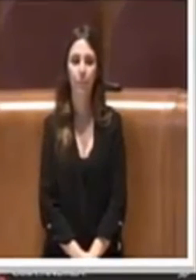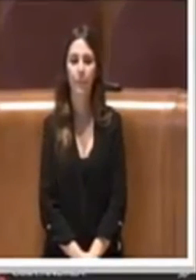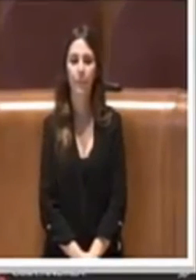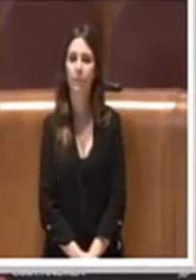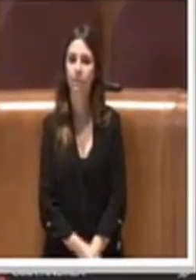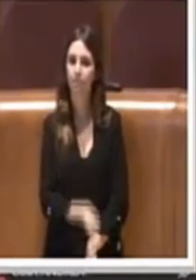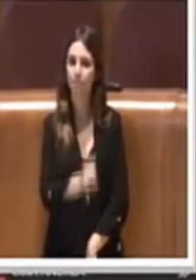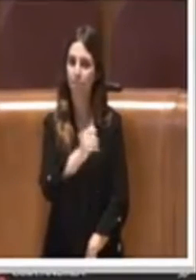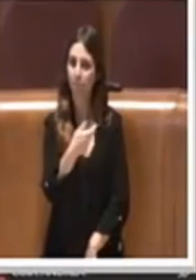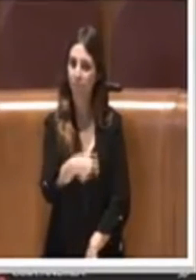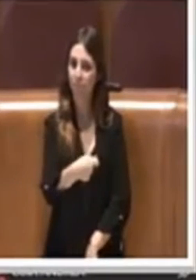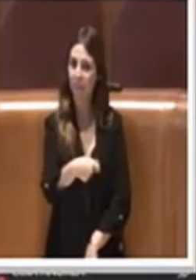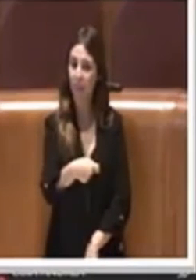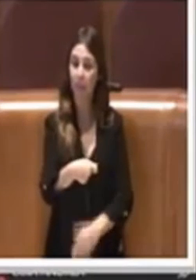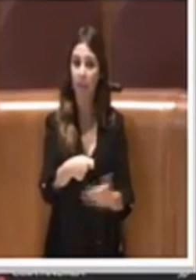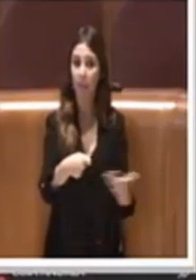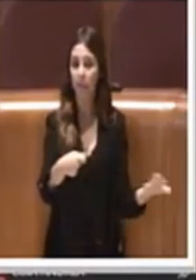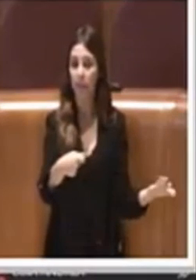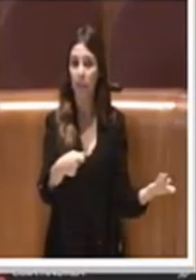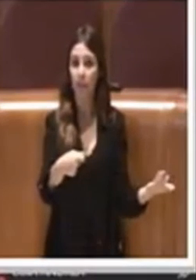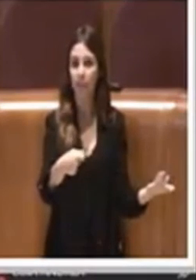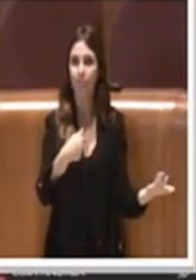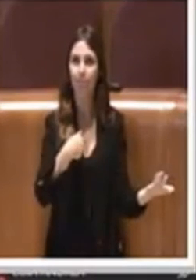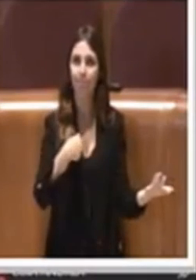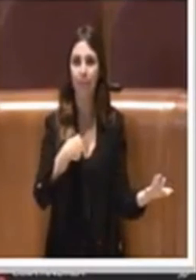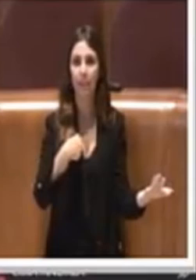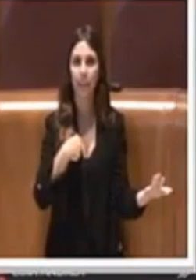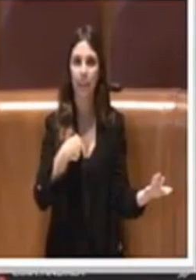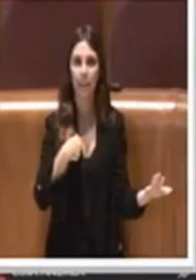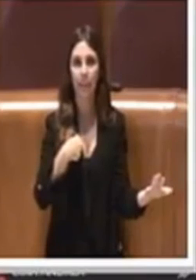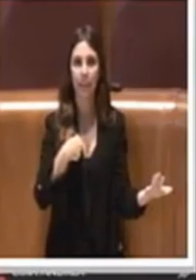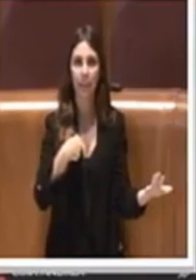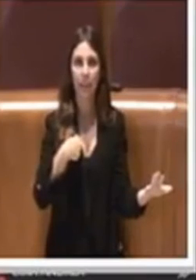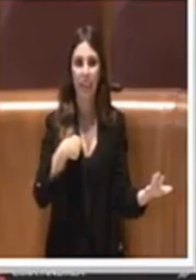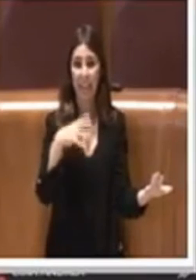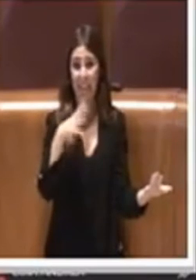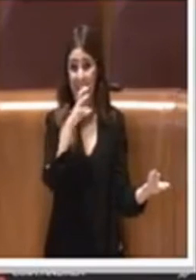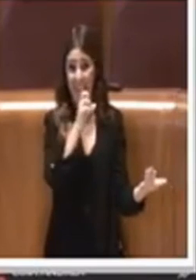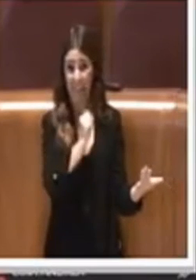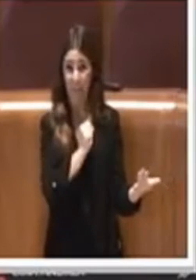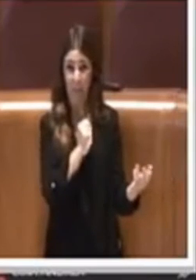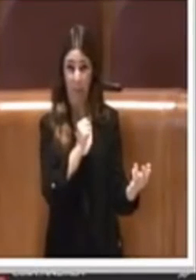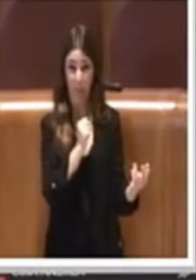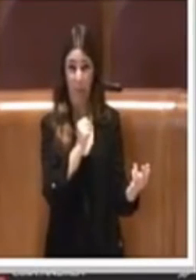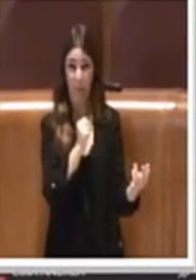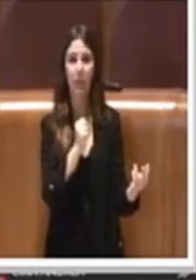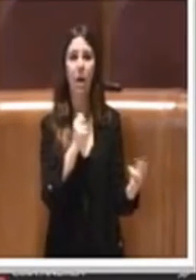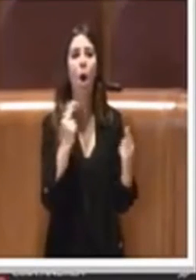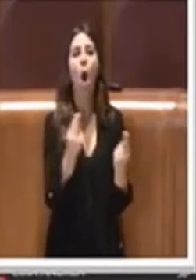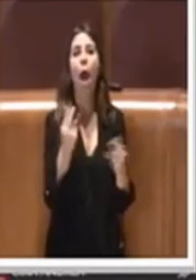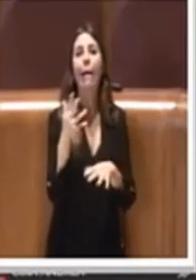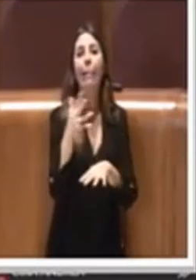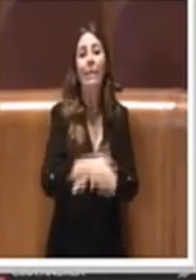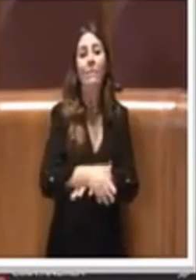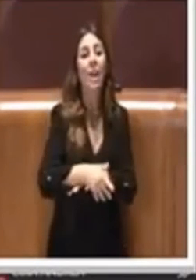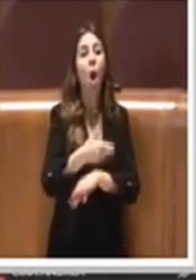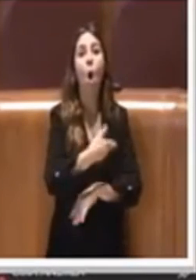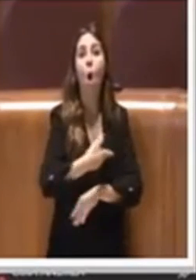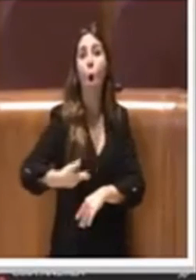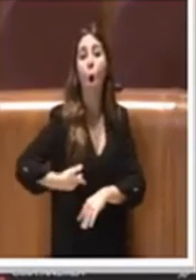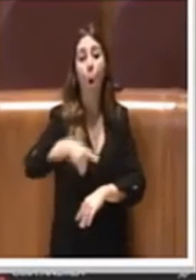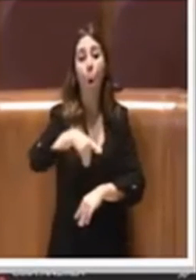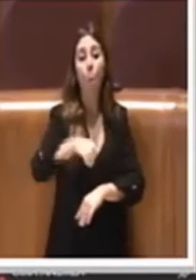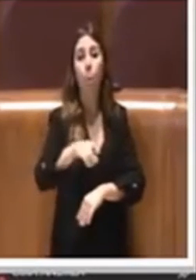Sì, Presidente, io veramente non faccio fatica a comprendere invece l'intervento del Consigliere Pelonzi, perché insomma, come